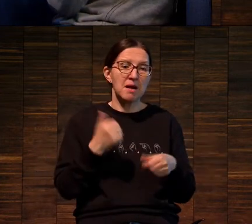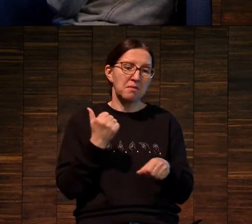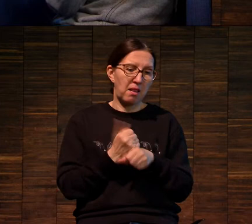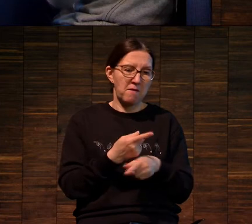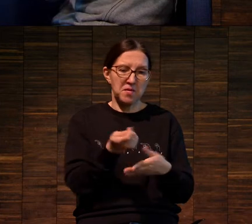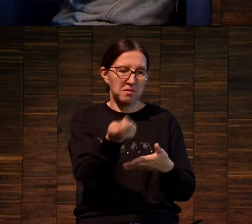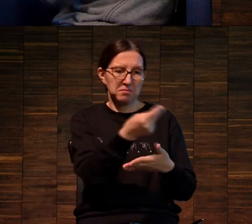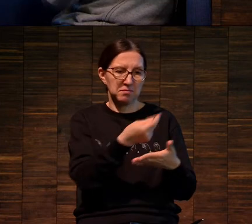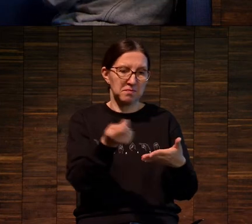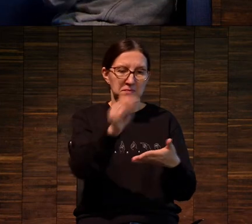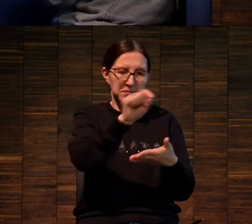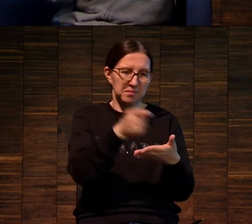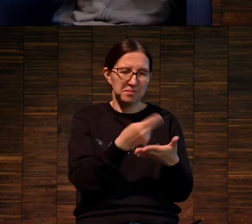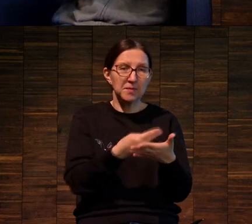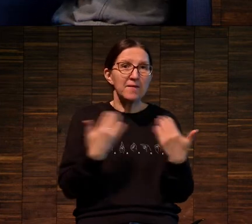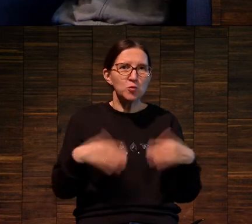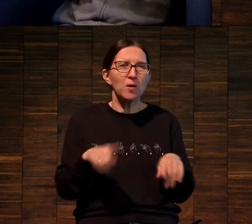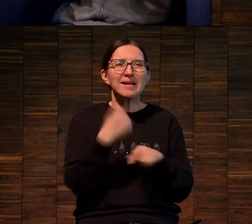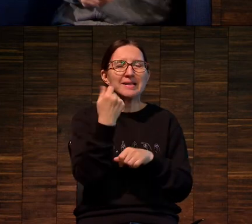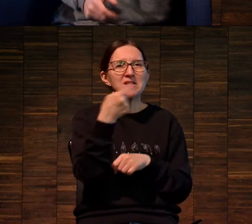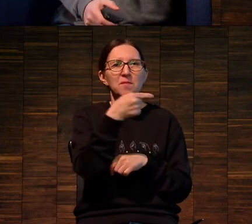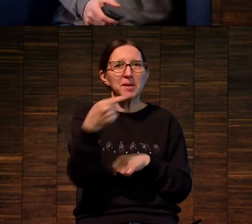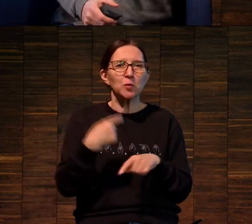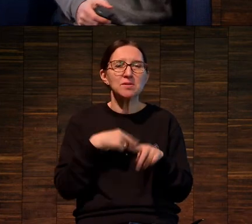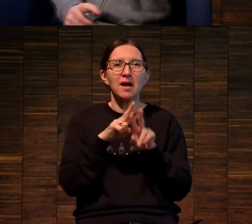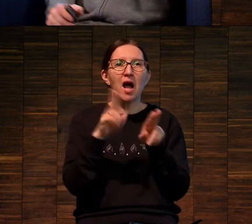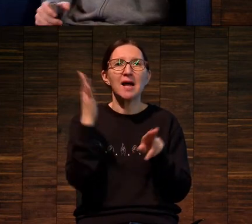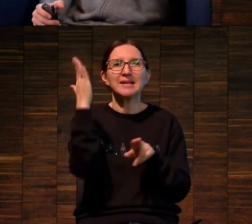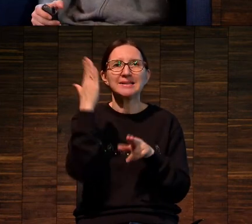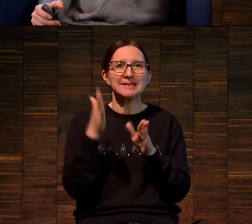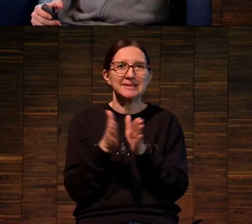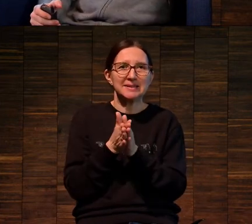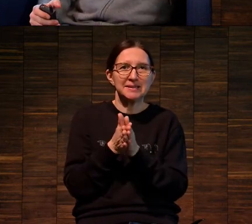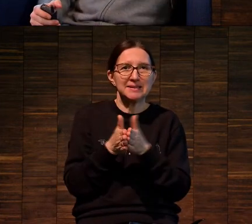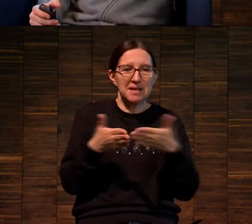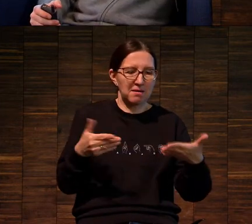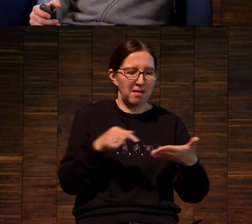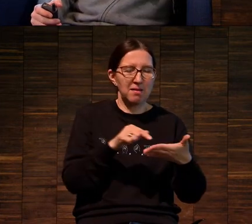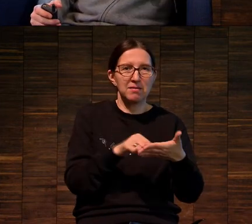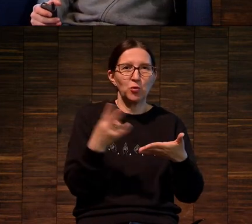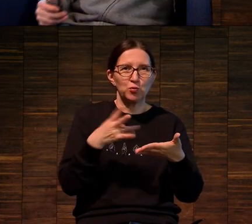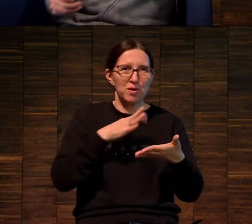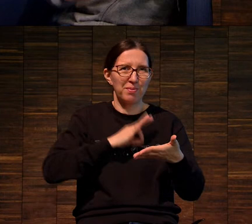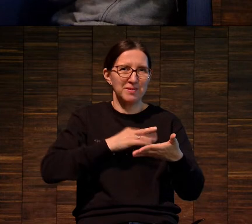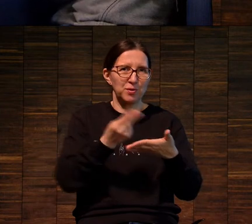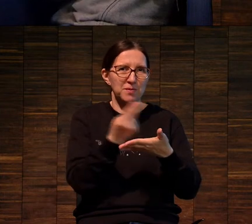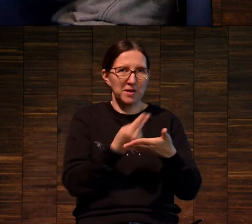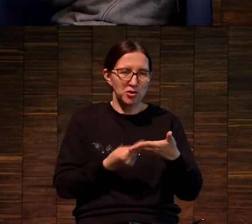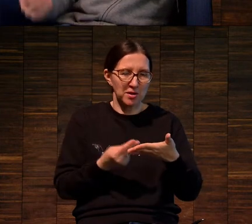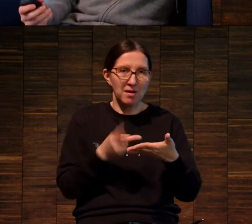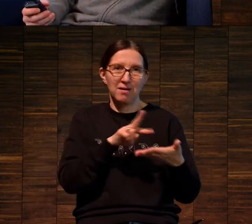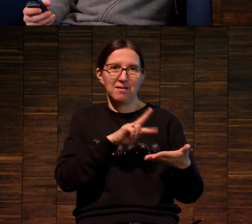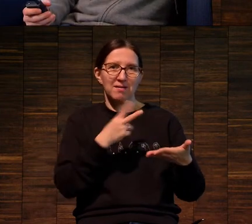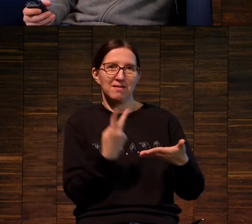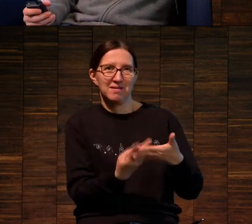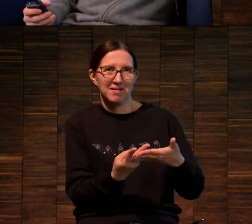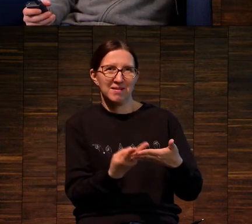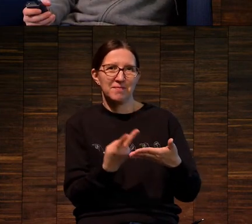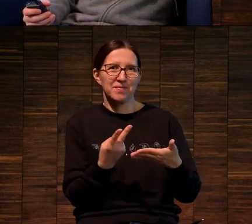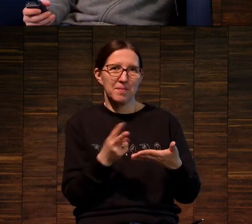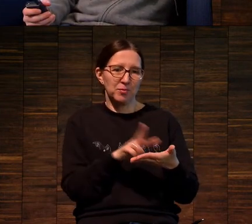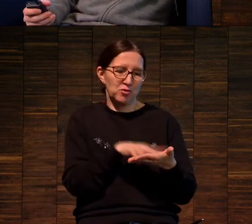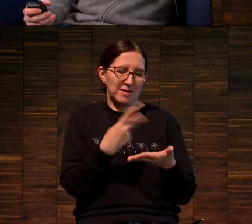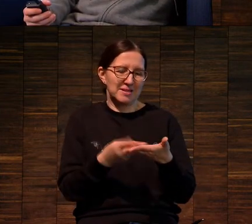изображение. Но с этим тоже потом справились. Ну, наверное, если брать канонические